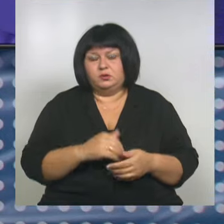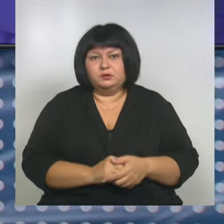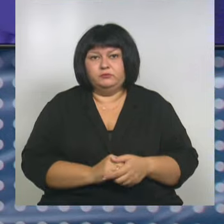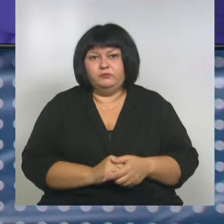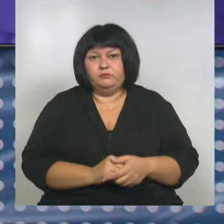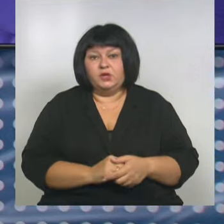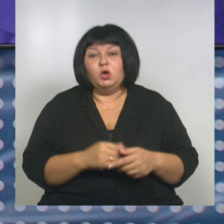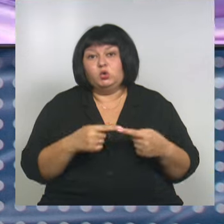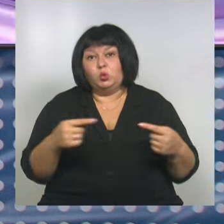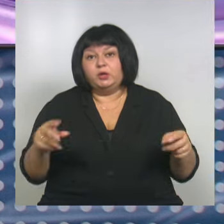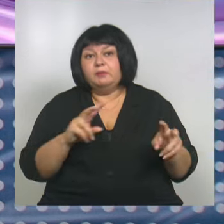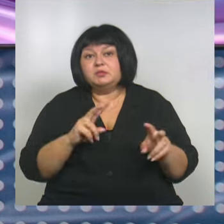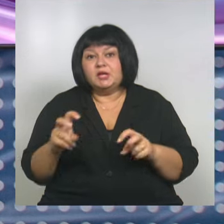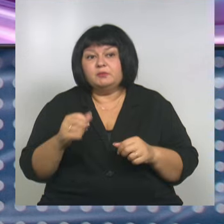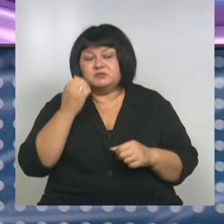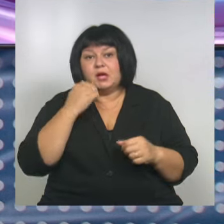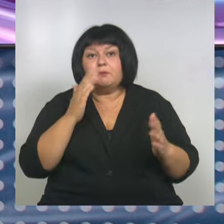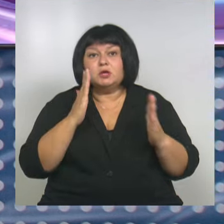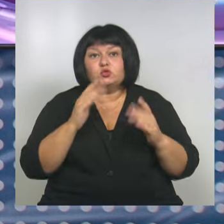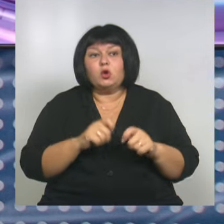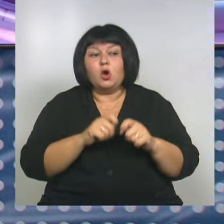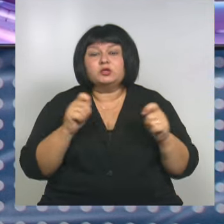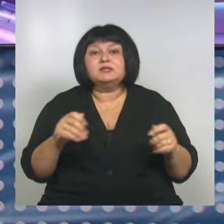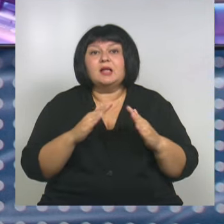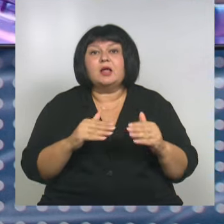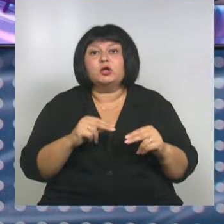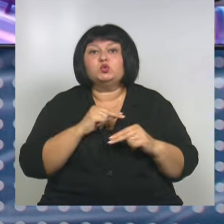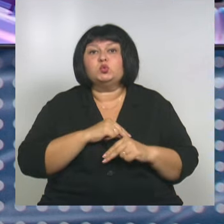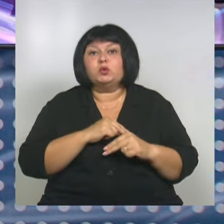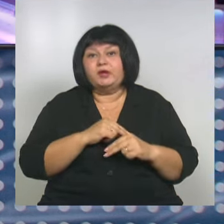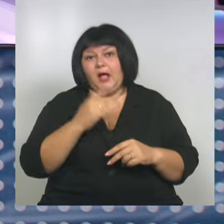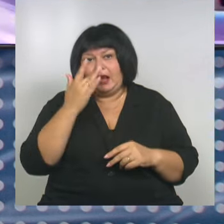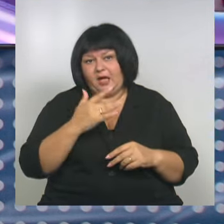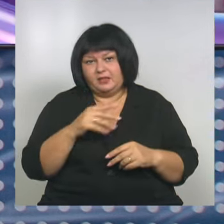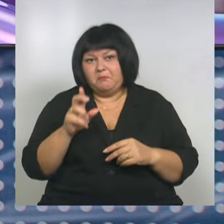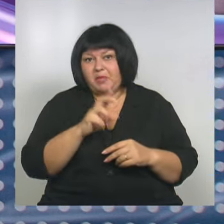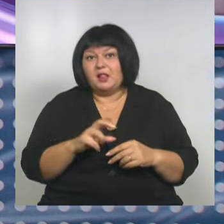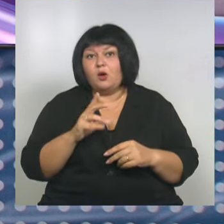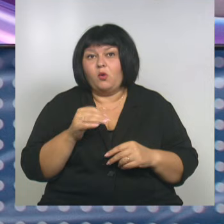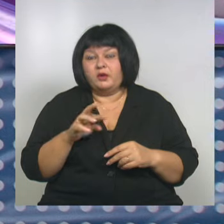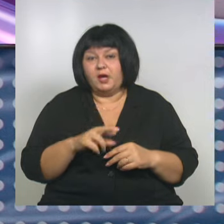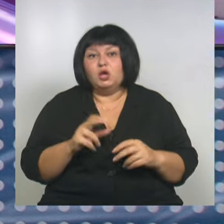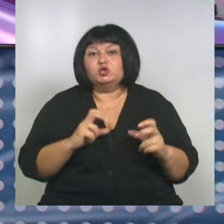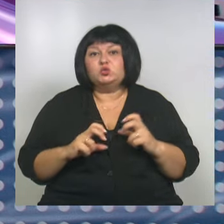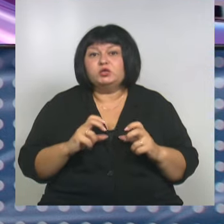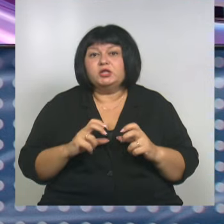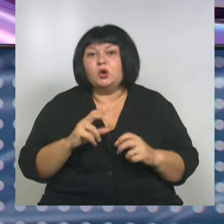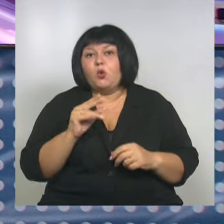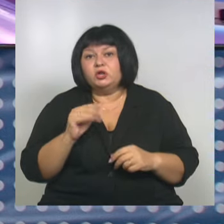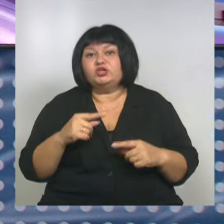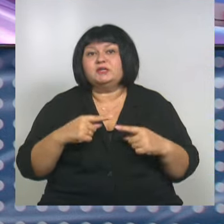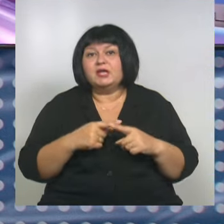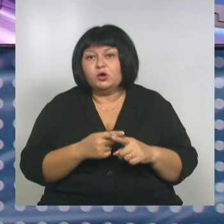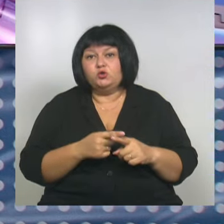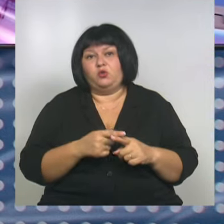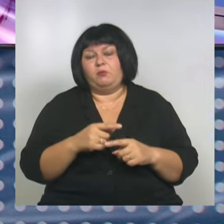К другим темам. В Старом Москоле открылся лагерь «Трудовое лето Белогорье». Студенты колледжа и техникумов, прежде